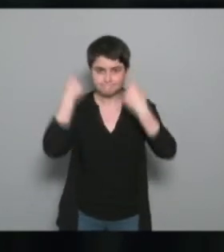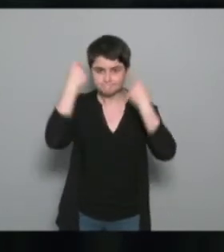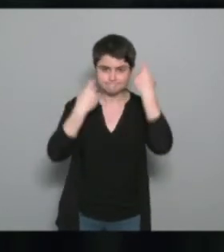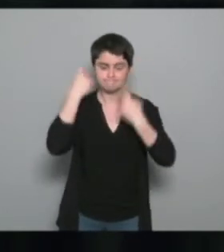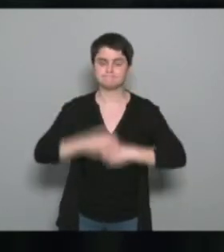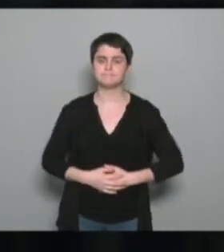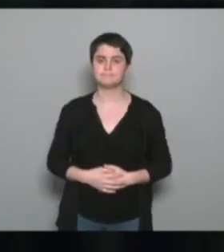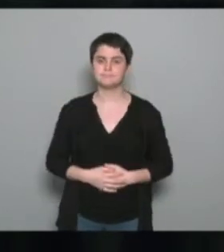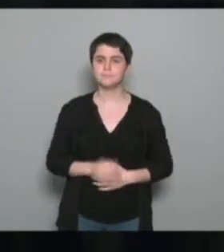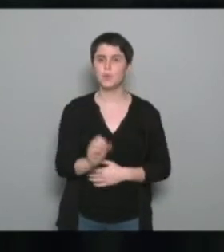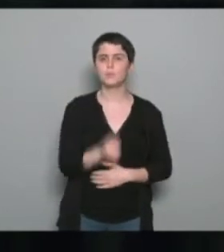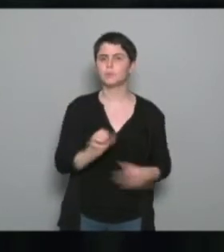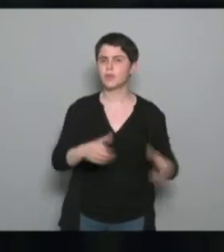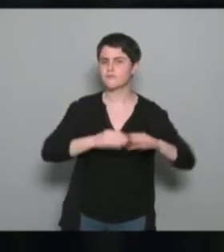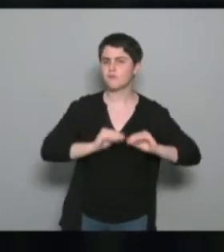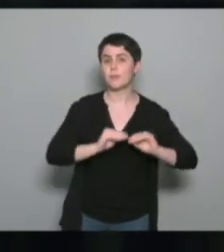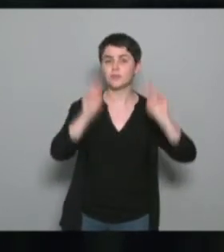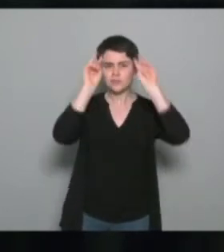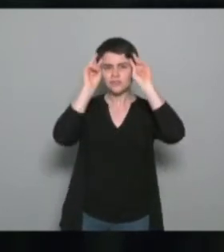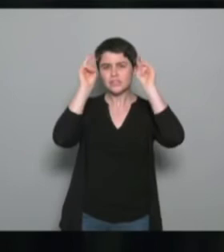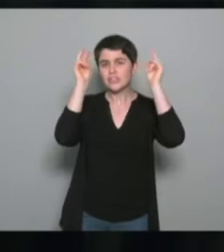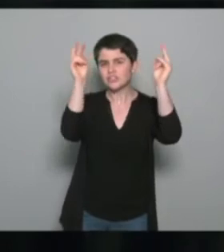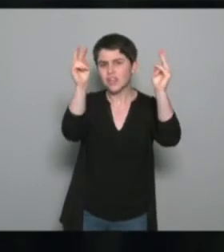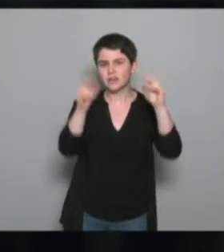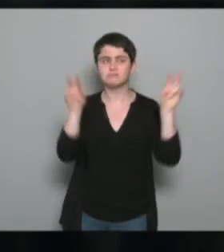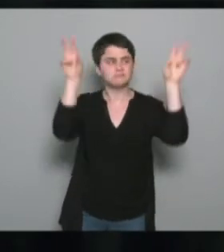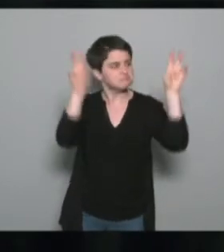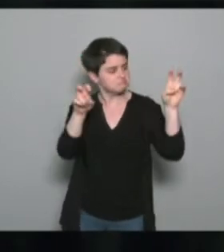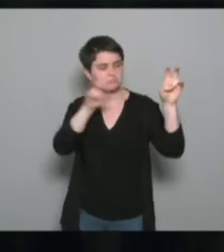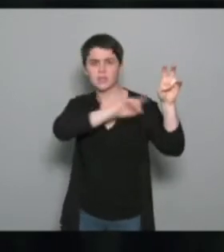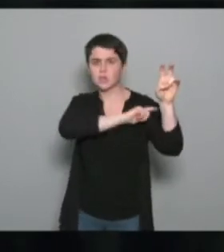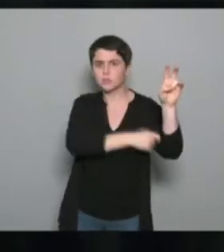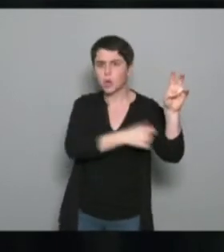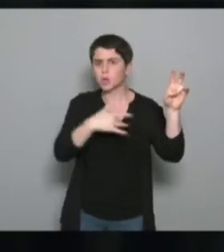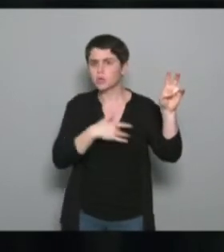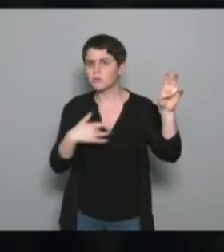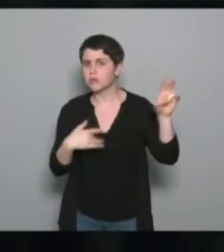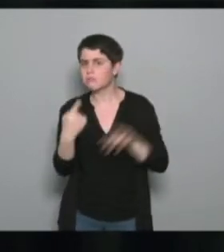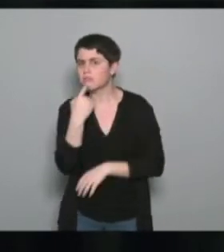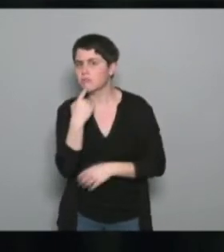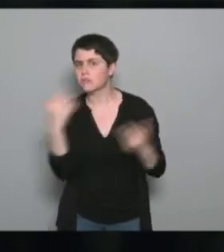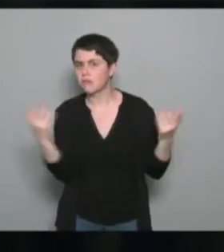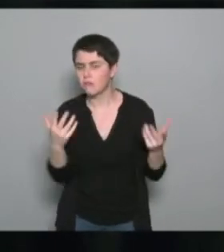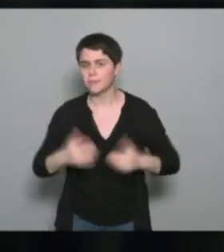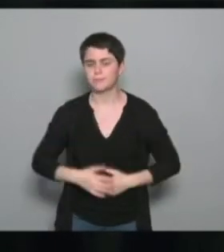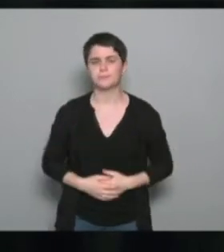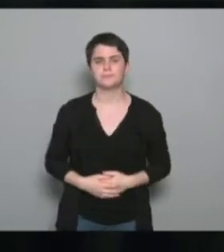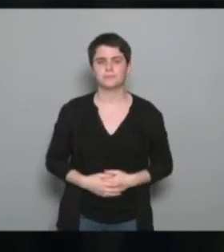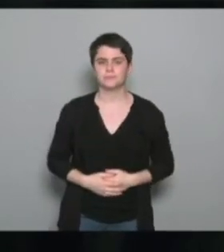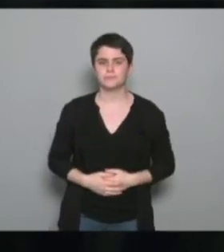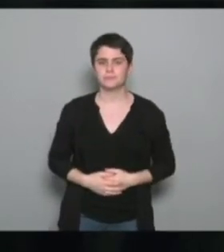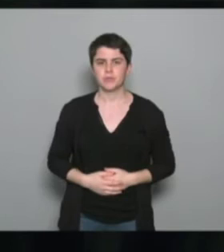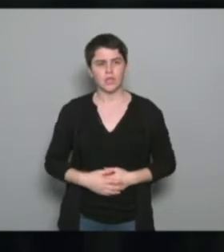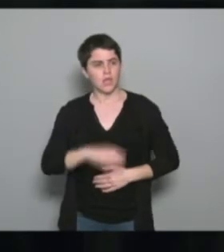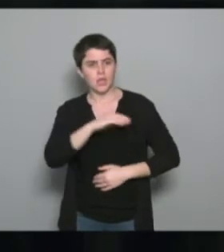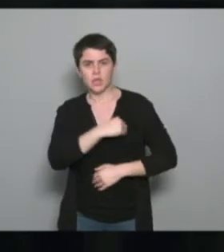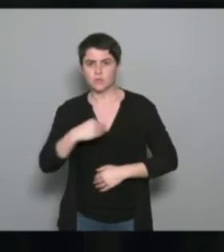formations généralistes, je dirais, sur ce qu'on entendait par sport santé, sur les enjeux qu'il y a autour du sport